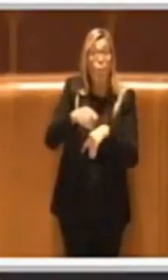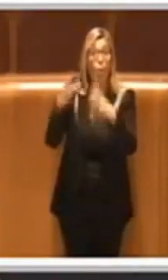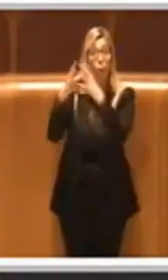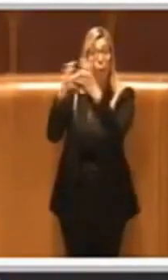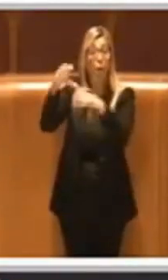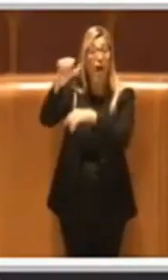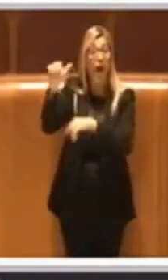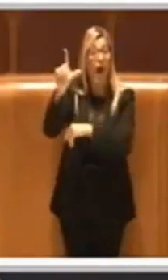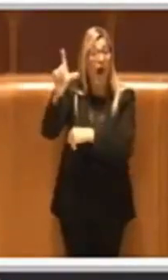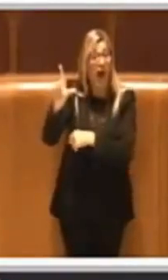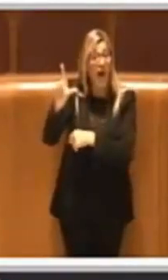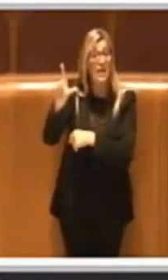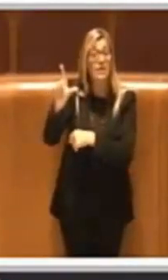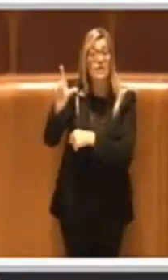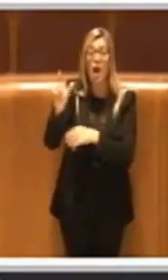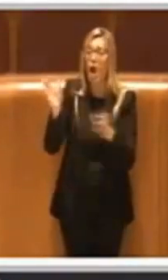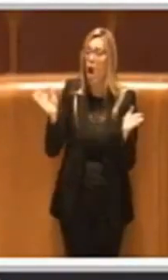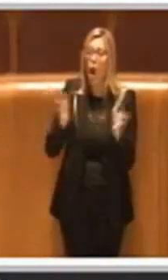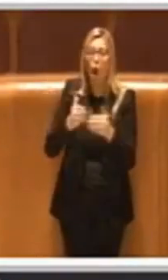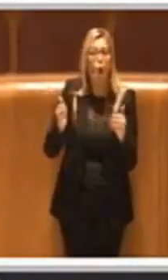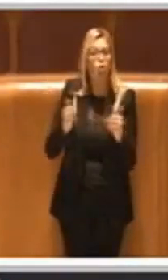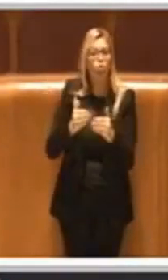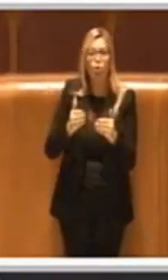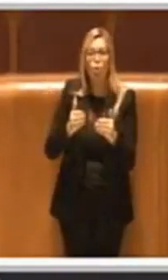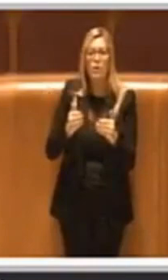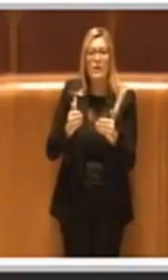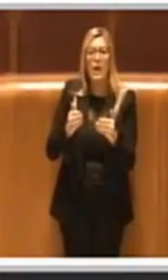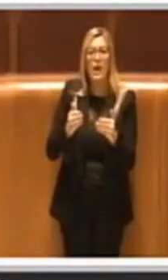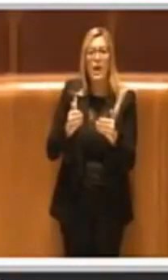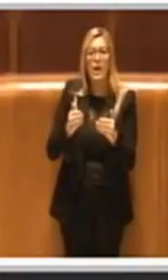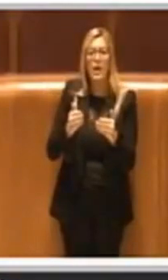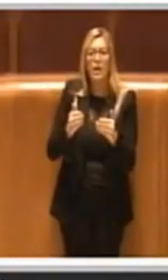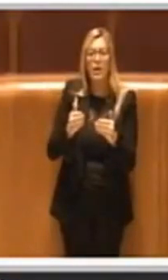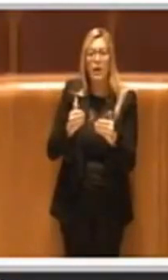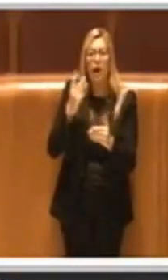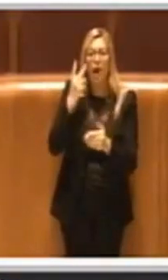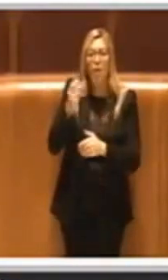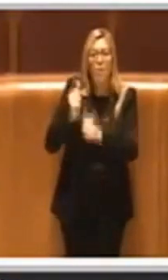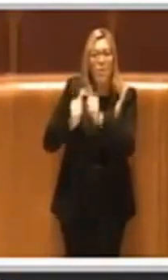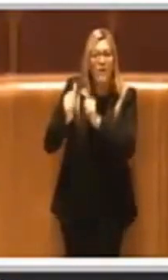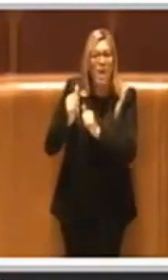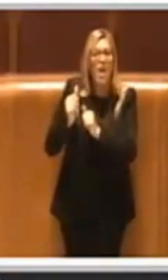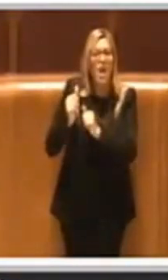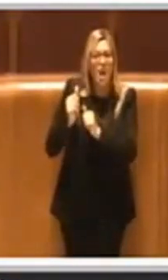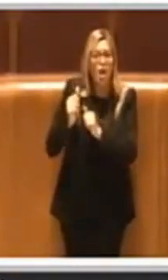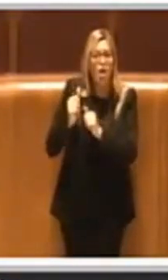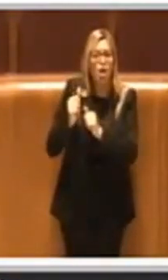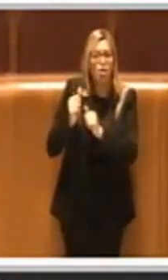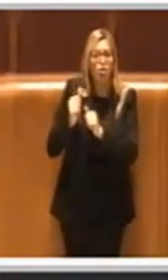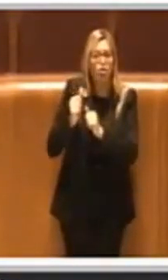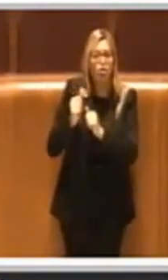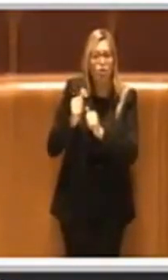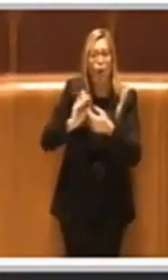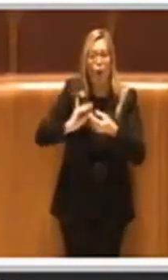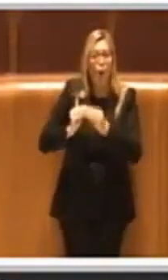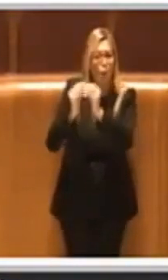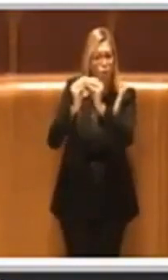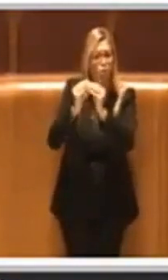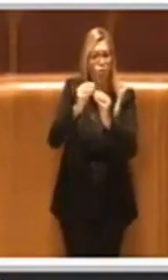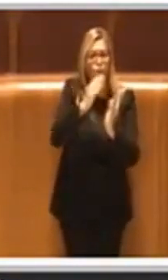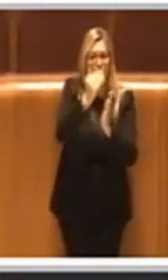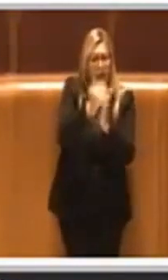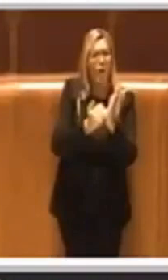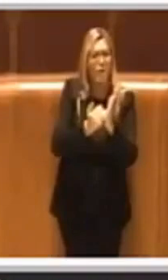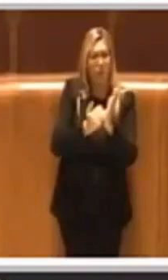con tutti coloro che hanno partecipato anche alla costruzione di questi piani che